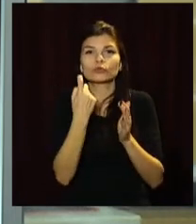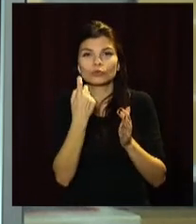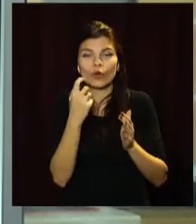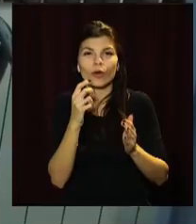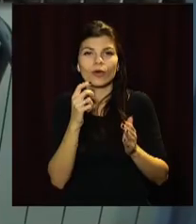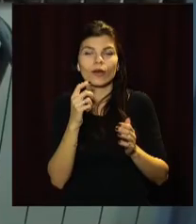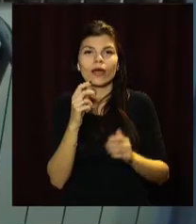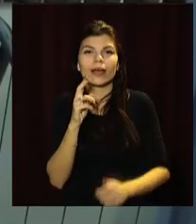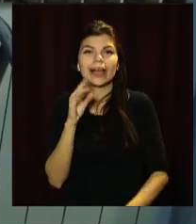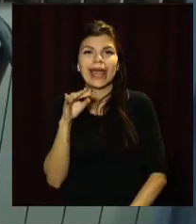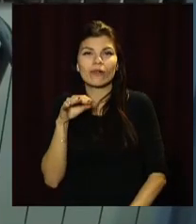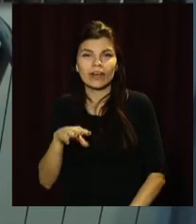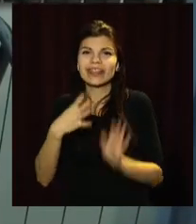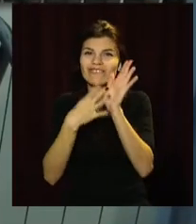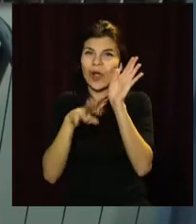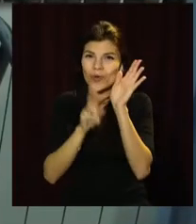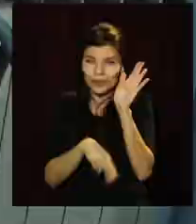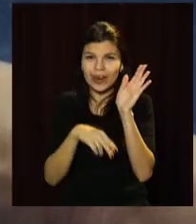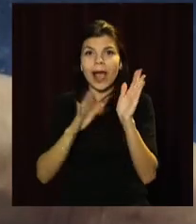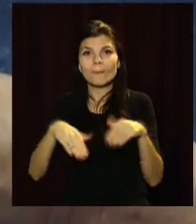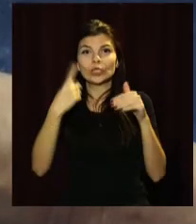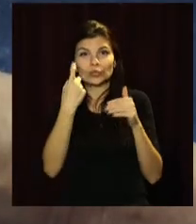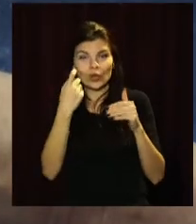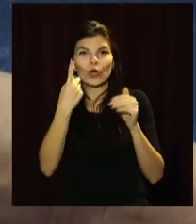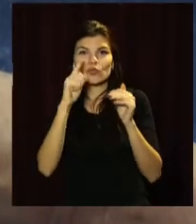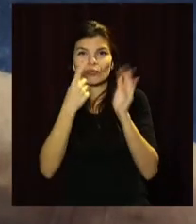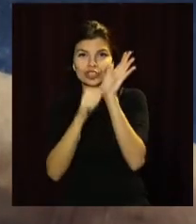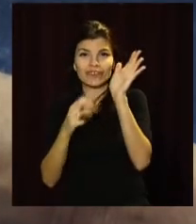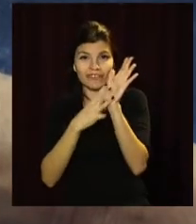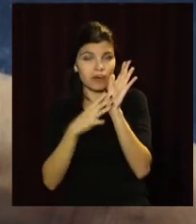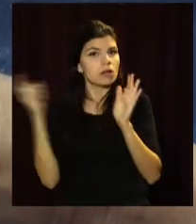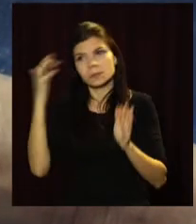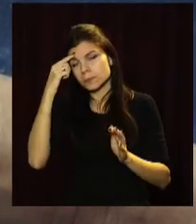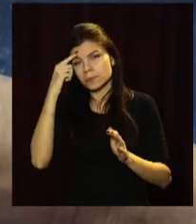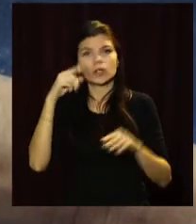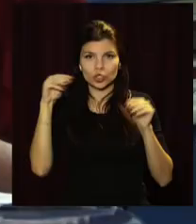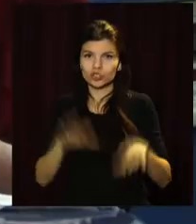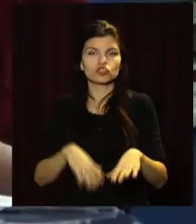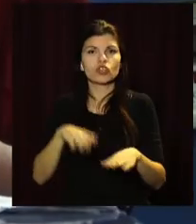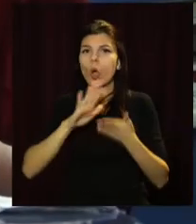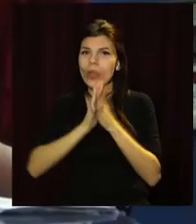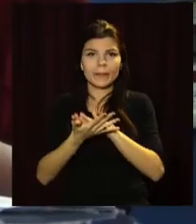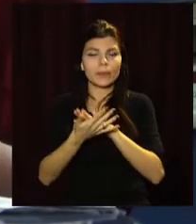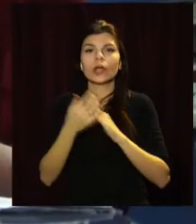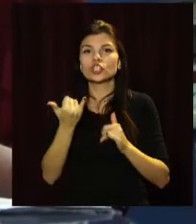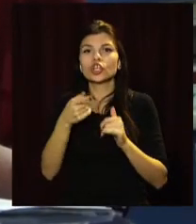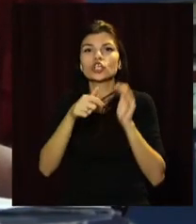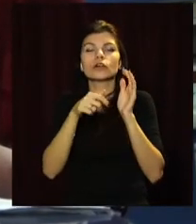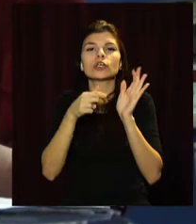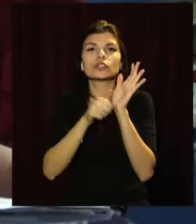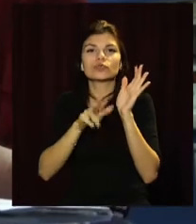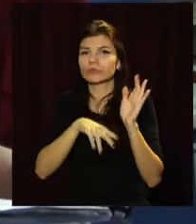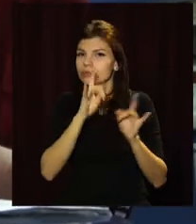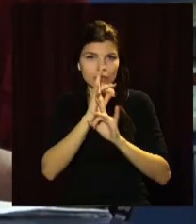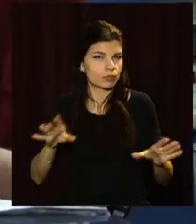платитимуть гривню 68. За словами виконувача обов'язків глави Міністерства енергетики Юрія Вітренко, навіть після підвищення